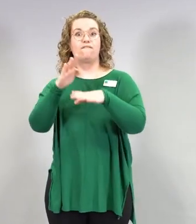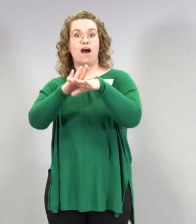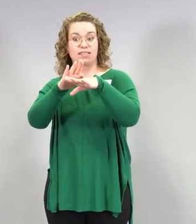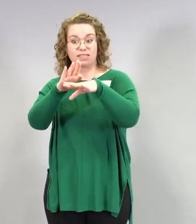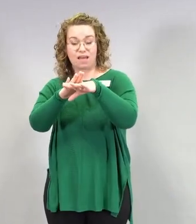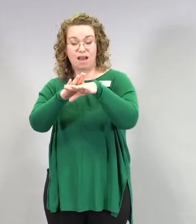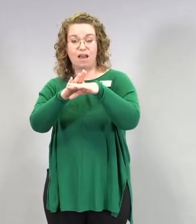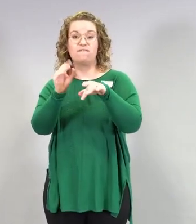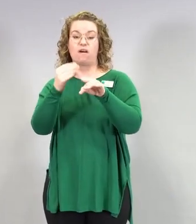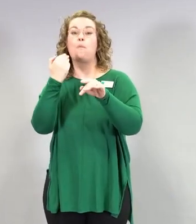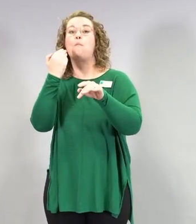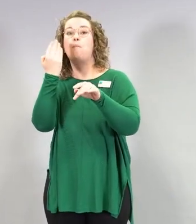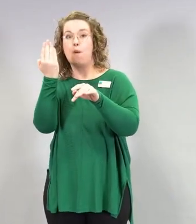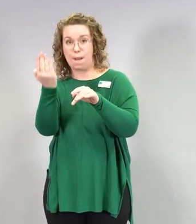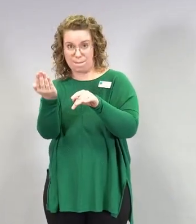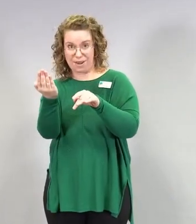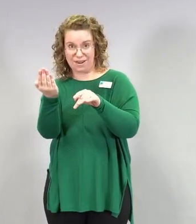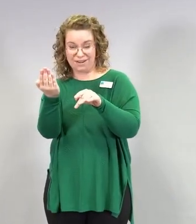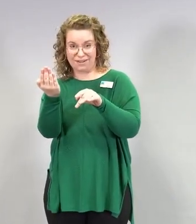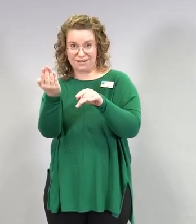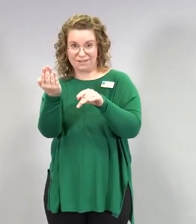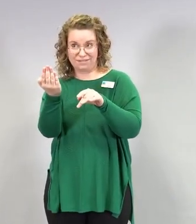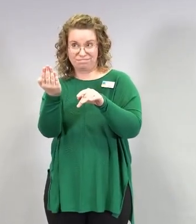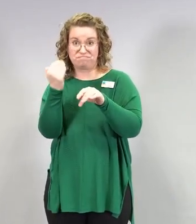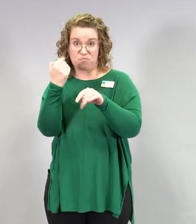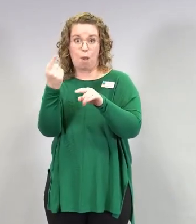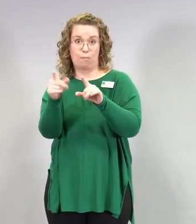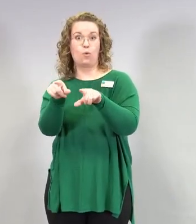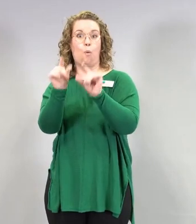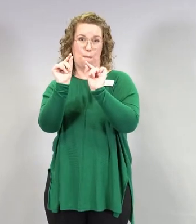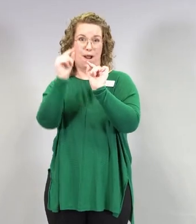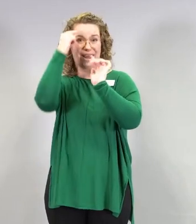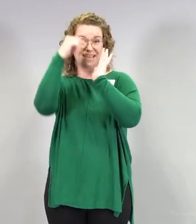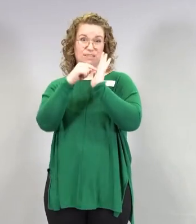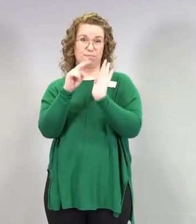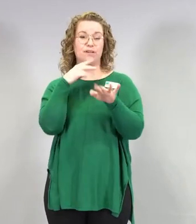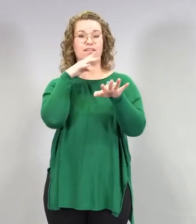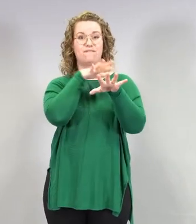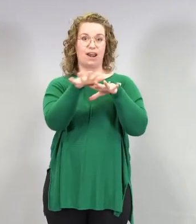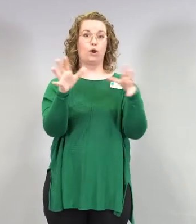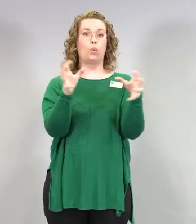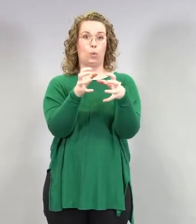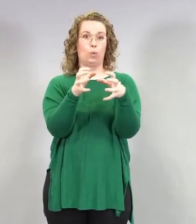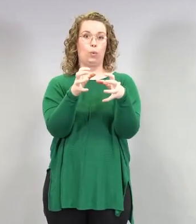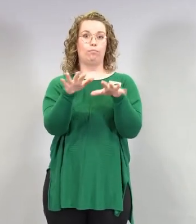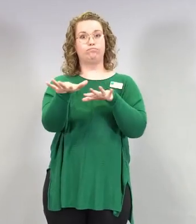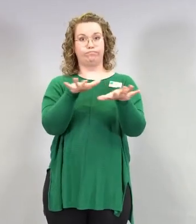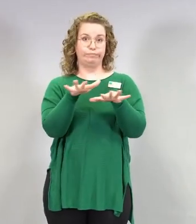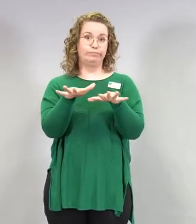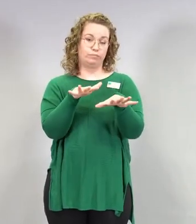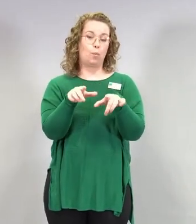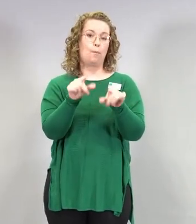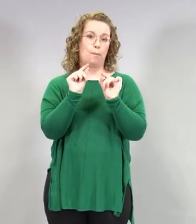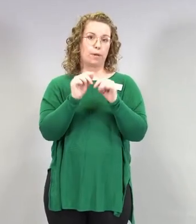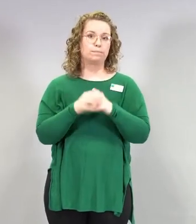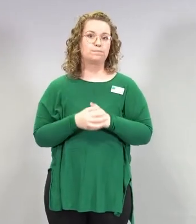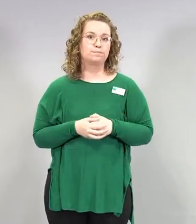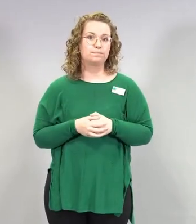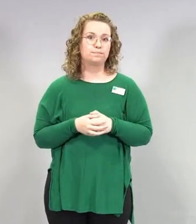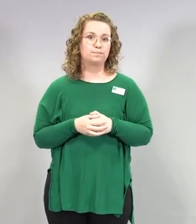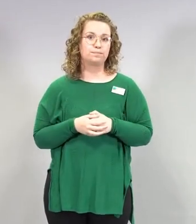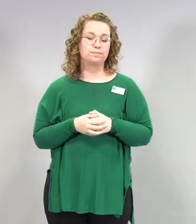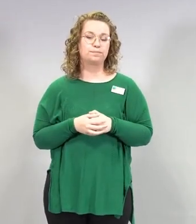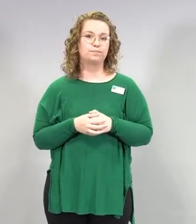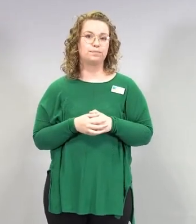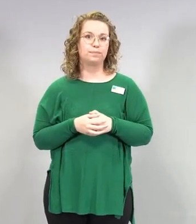just näiden haittasignaalien kautta, esimerkiksi tämä verihyytymähäiriö. Mutta